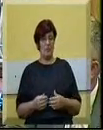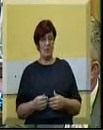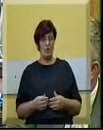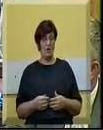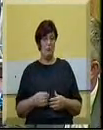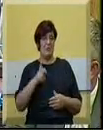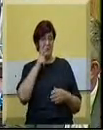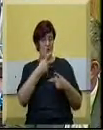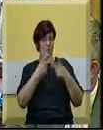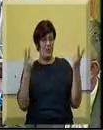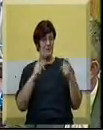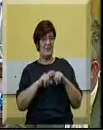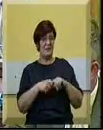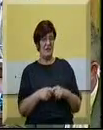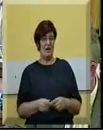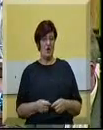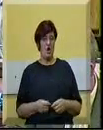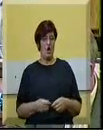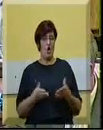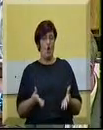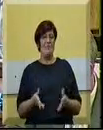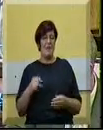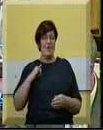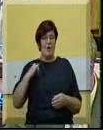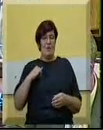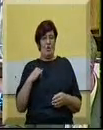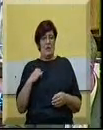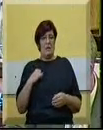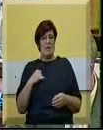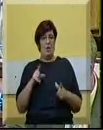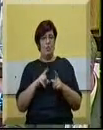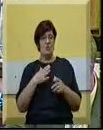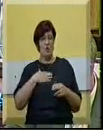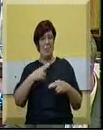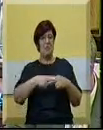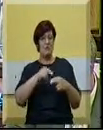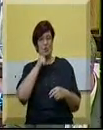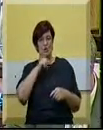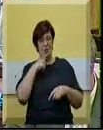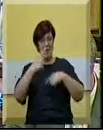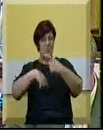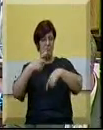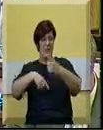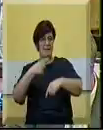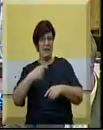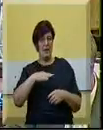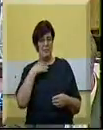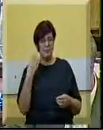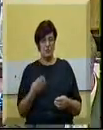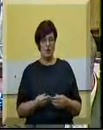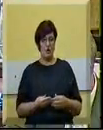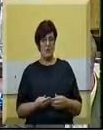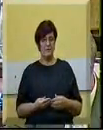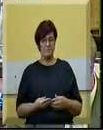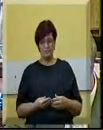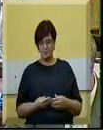Pa vrlo jasna stvar. Pa ova Vojvodina u svoj bliskoj istoriji je menjala mnoge, da kažem,